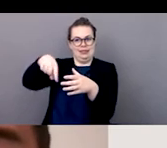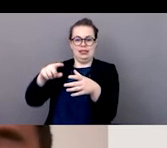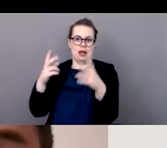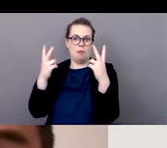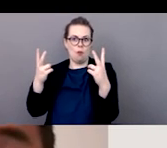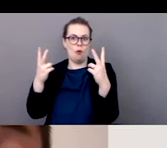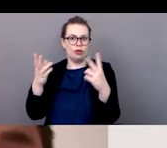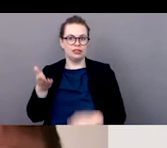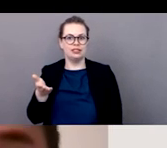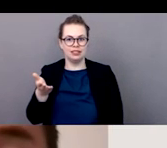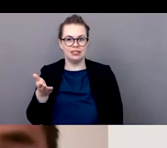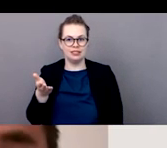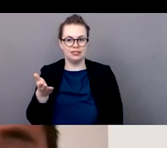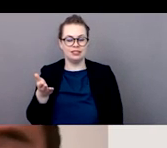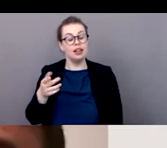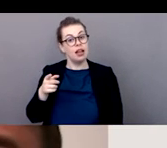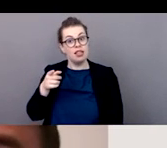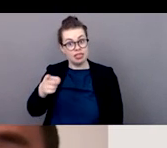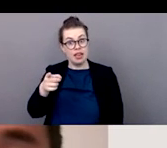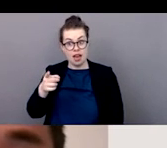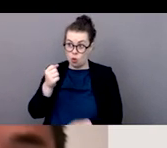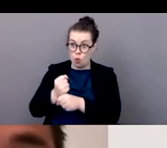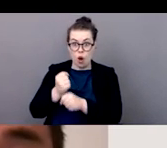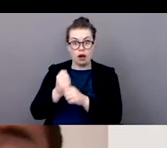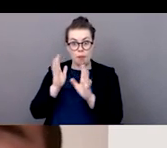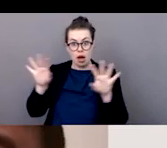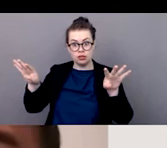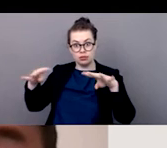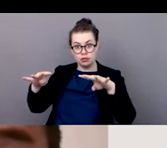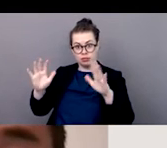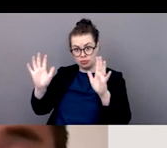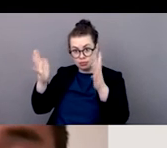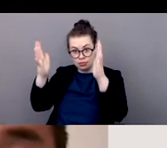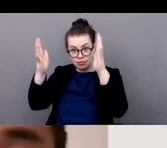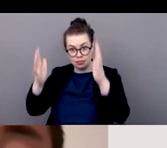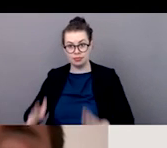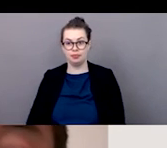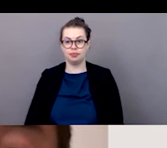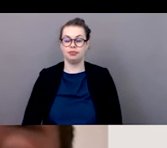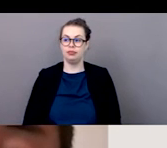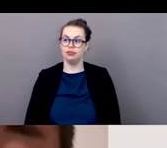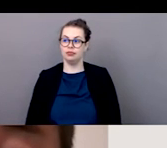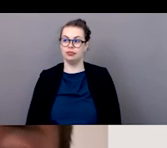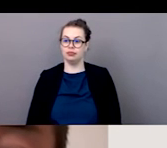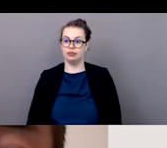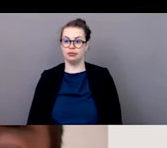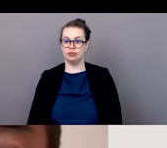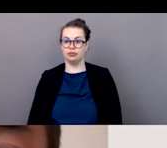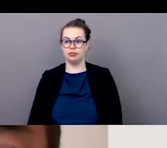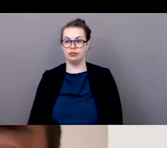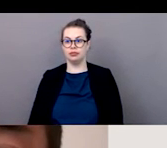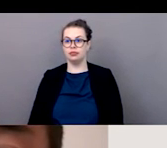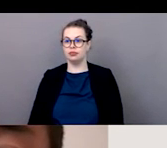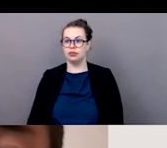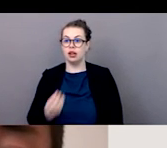de l'autre aussi bien que leur rôle doit être promu d'une manière assez active et c'est là où il falloir insister sur ce point